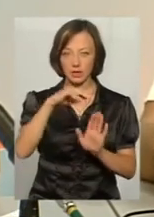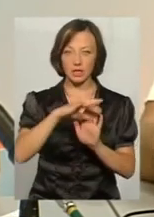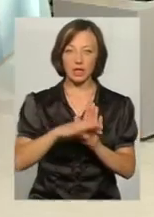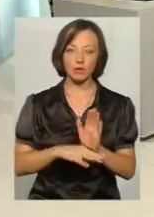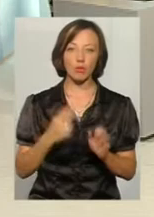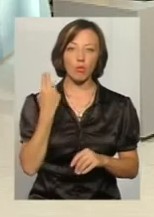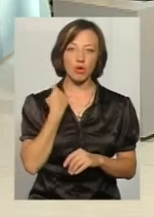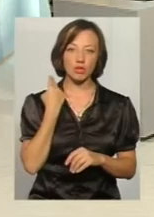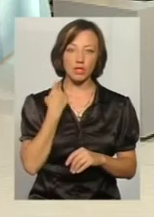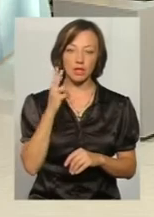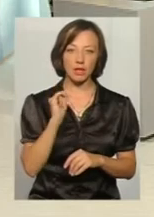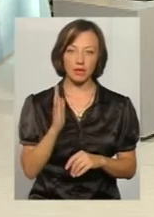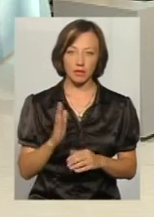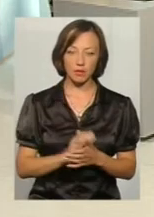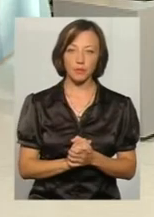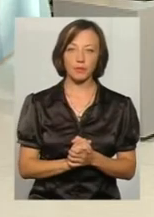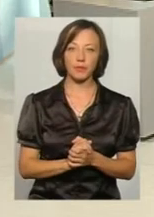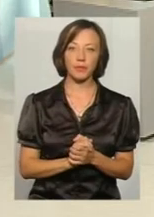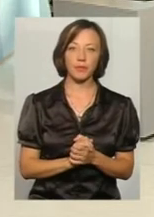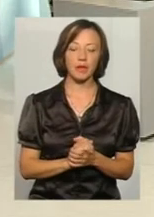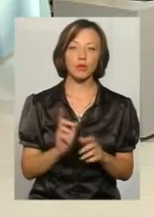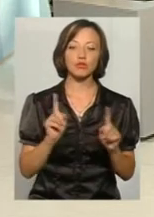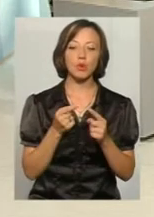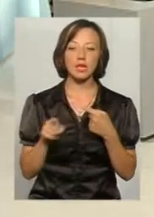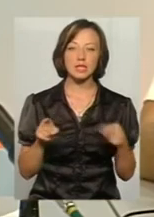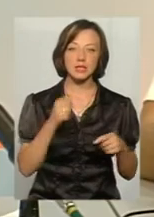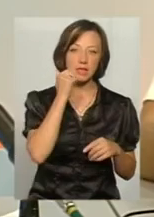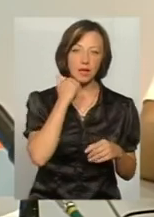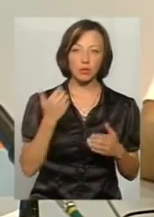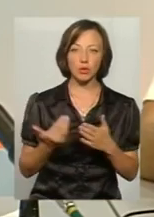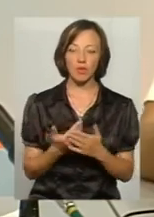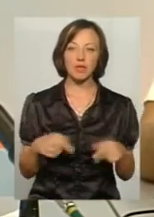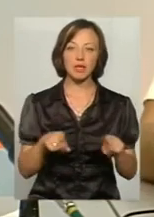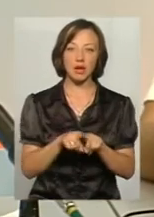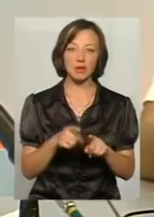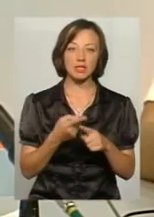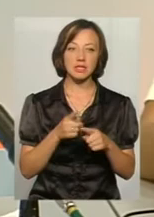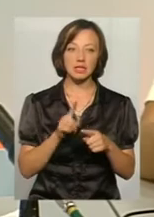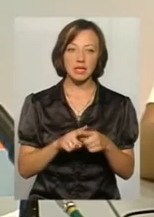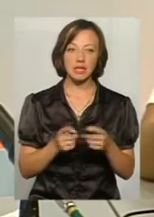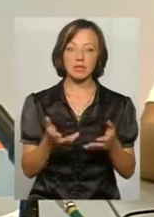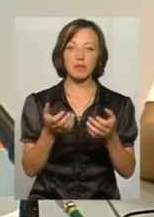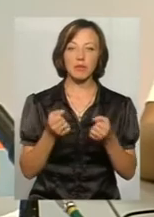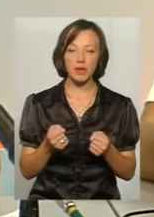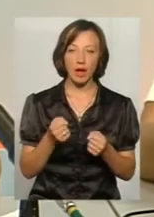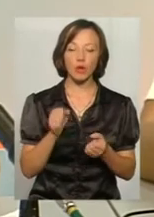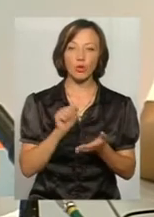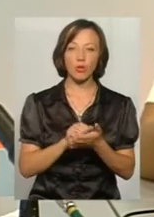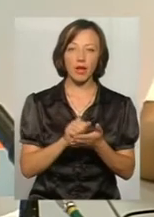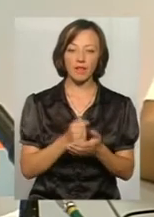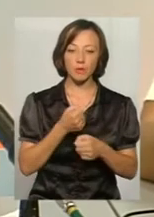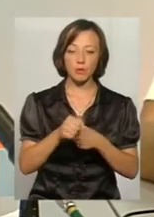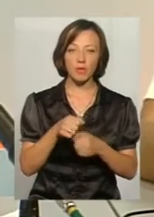боржників. Що має різницю між старим і новим, також це за прийняття виконавчого документа до примусового виконання